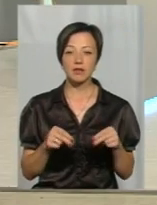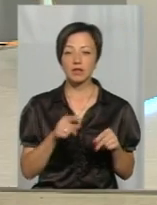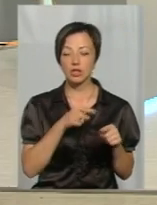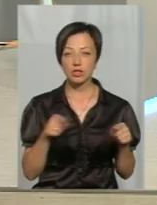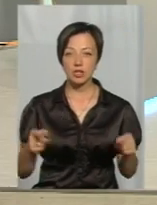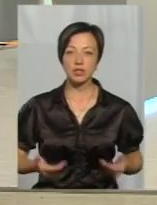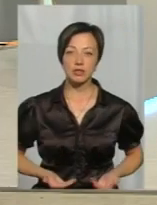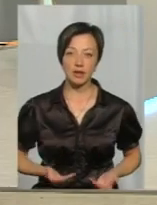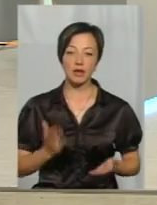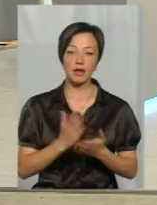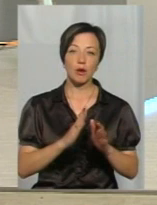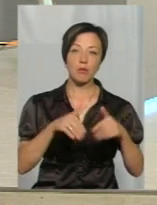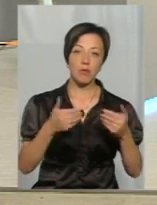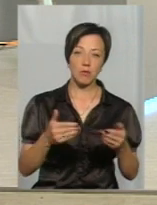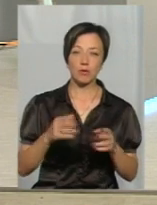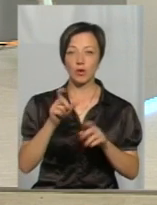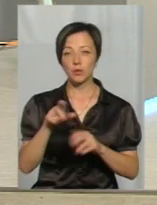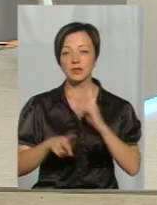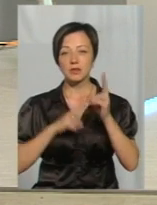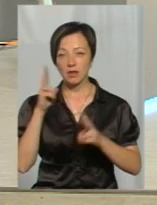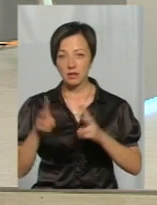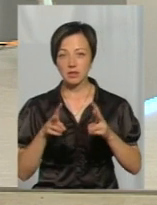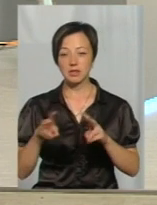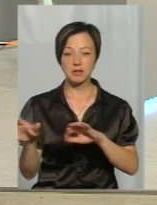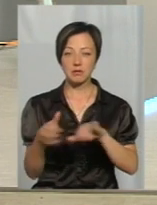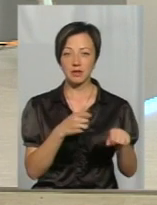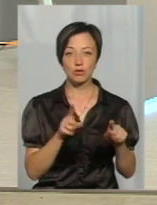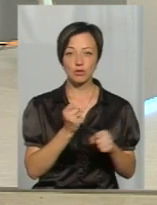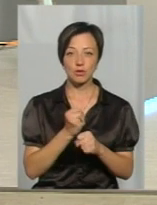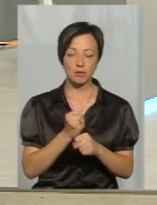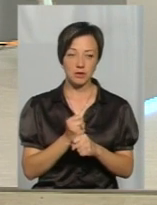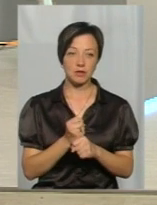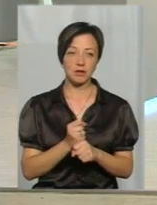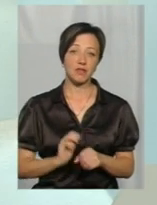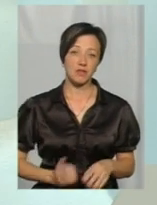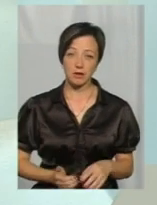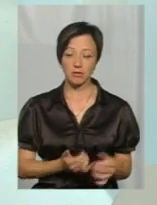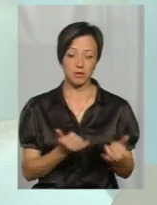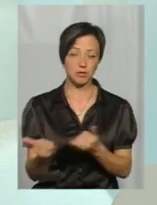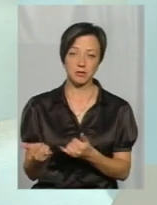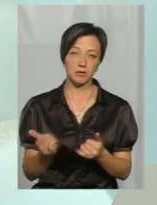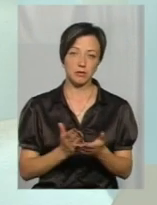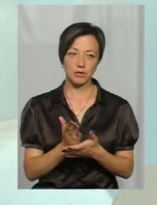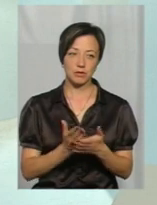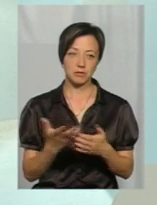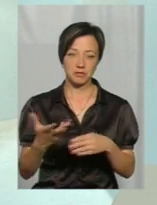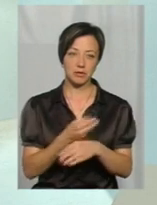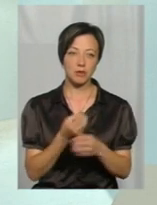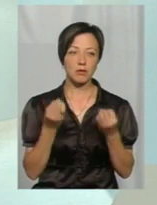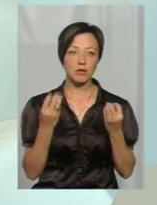що є попит, є пропозиція. Люди вскажуться, кажуть, заберіть цих жуків, щось з ними зробіть. Фірма запропонує свої послуги.